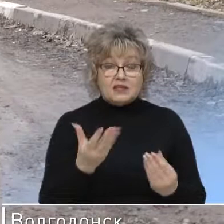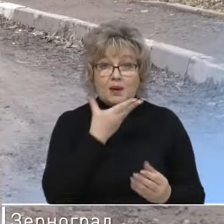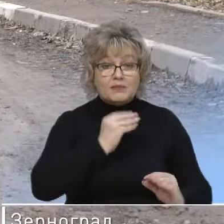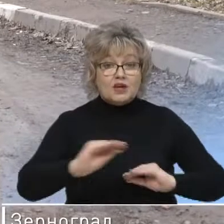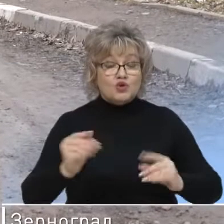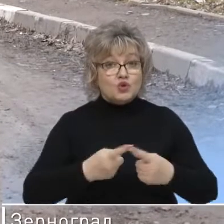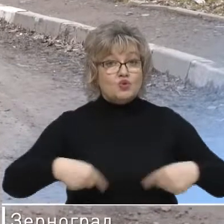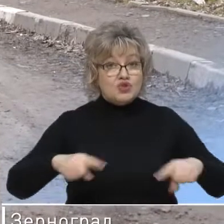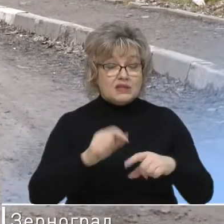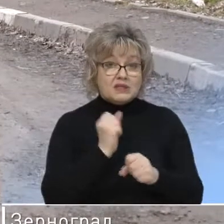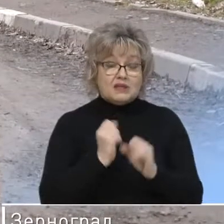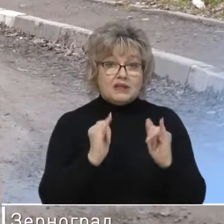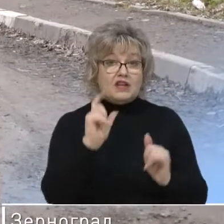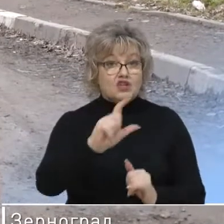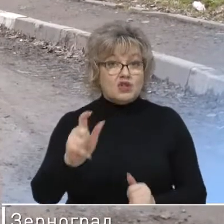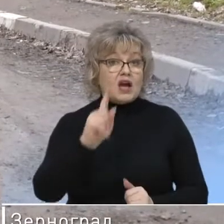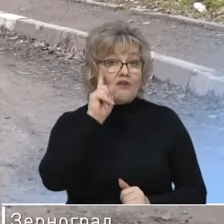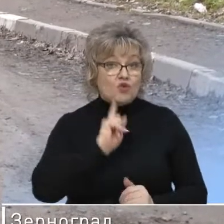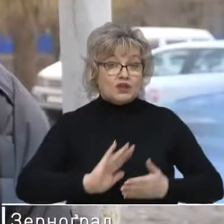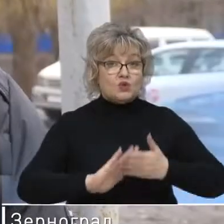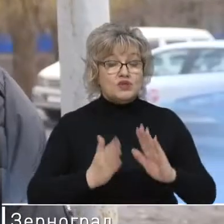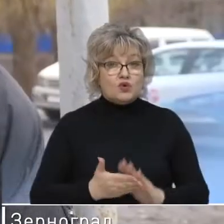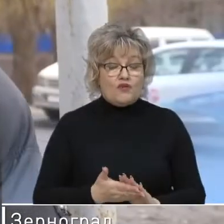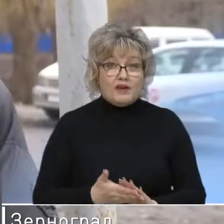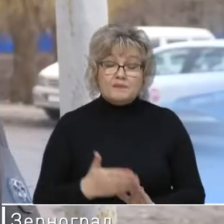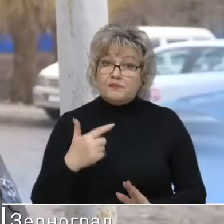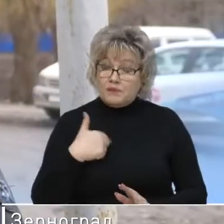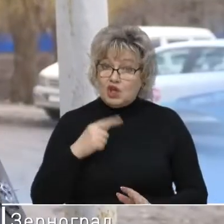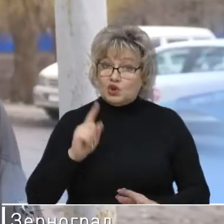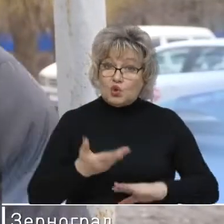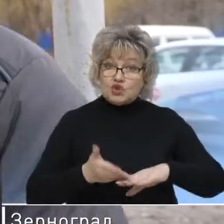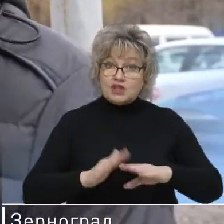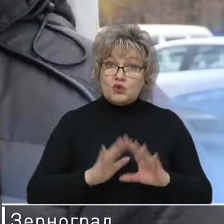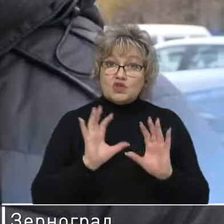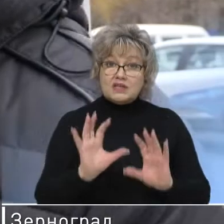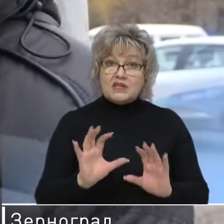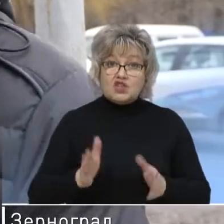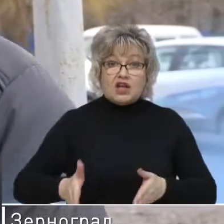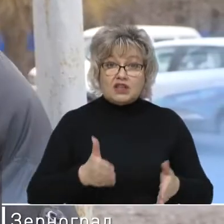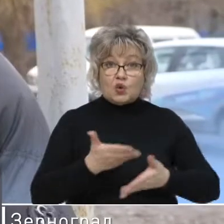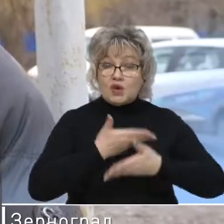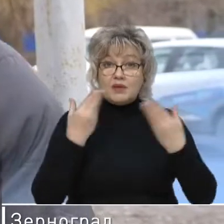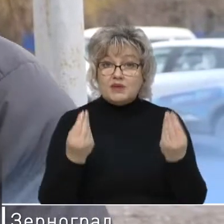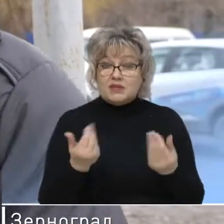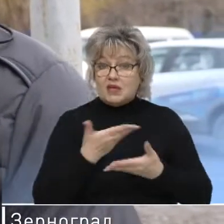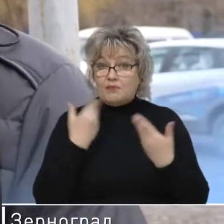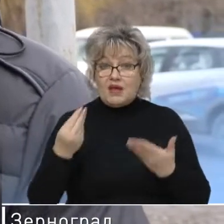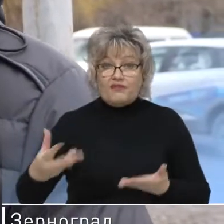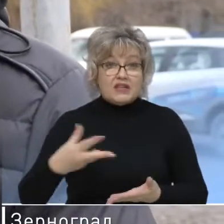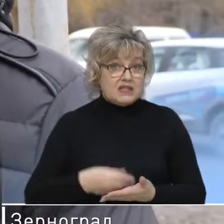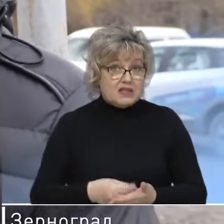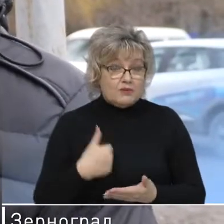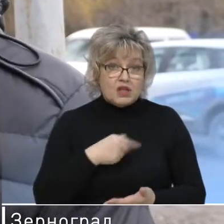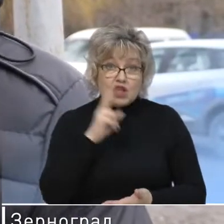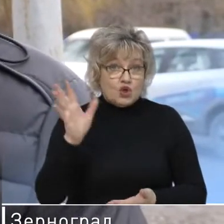благоустроить участок и создать для жителей комфортные условия. Мне тоже сложно содержать дорогу, не имея средств и не имея финансирования. Меня